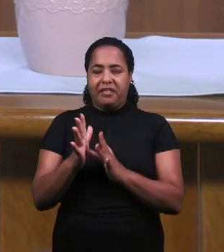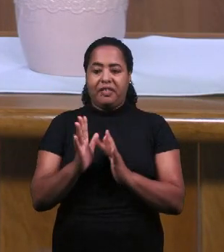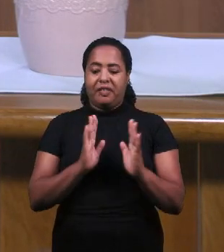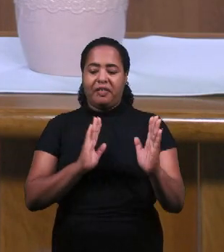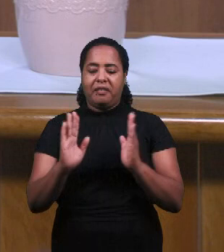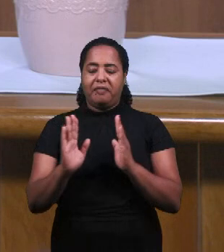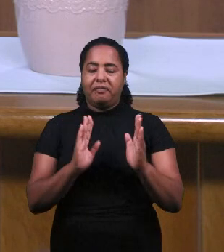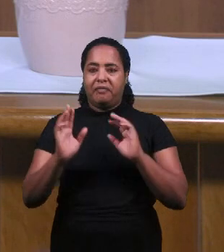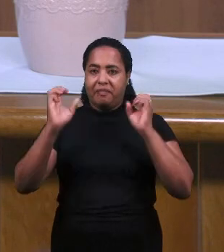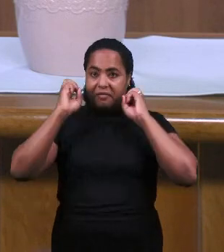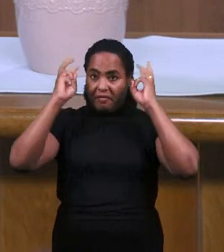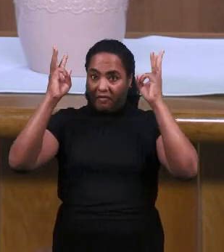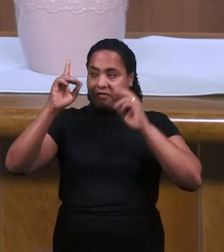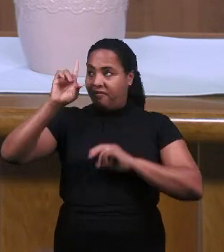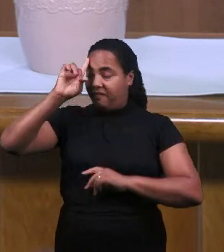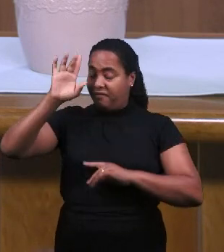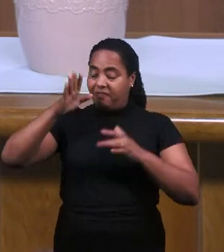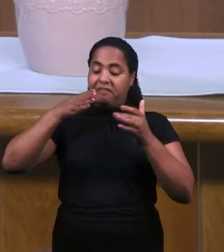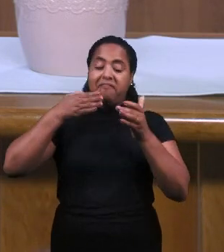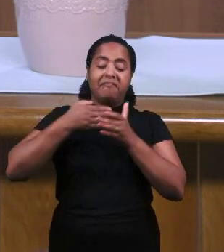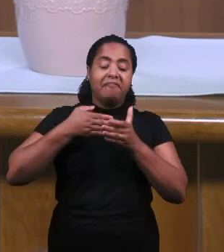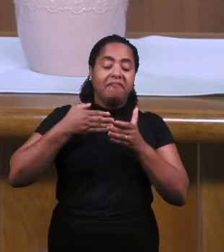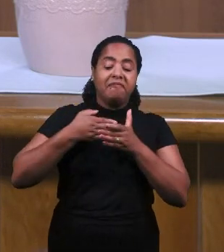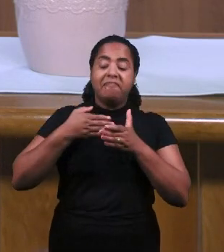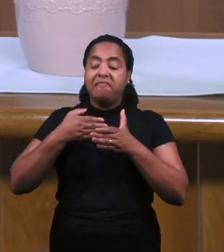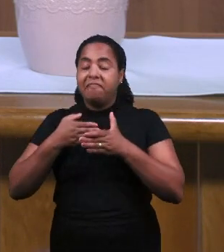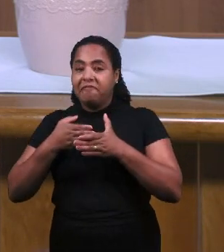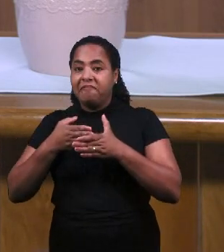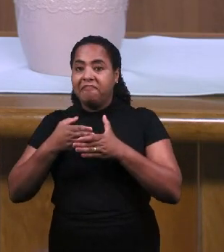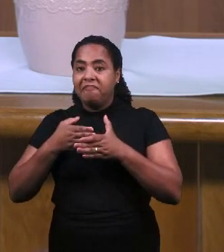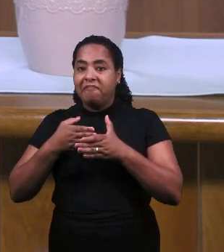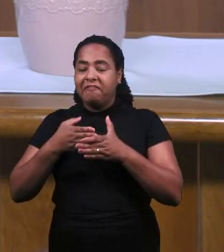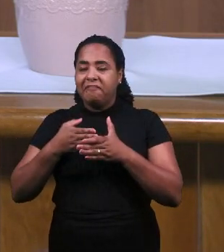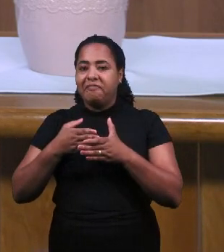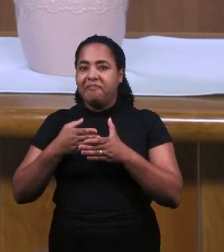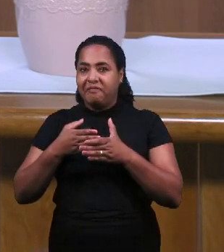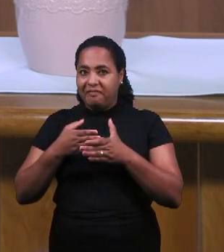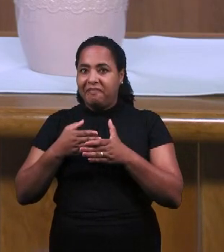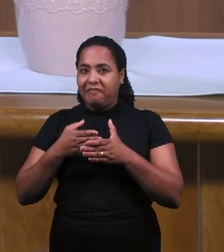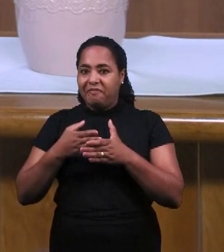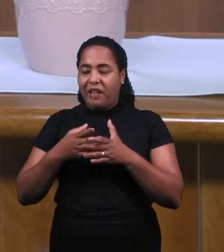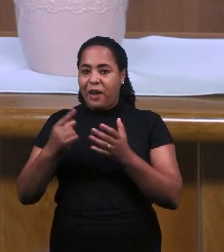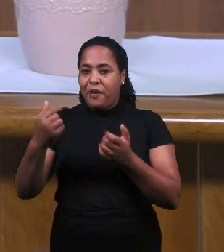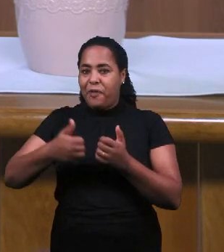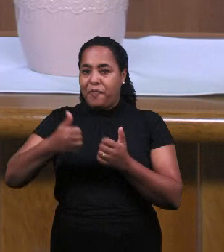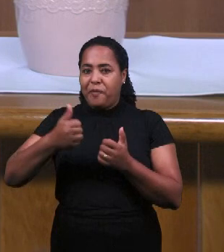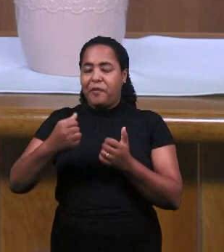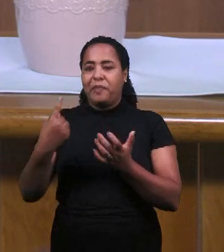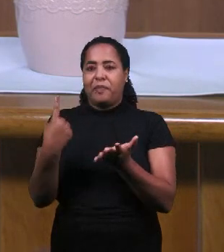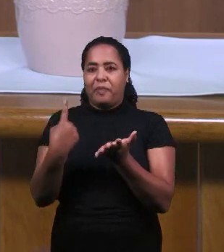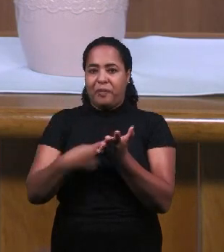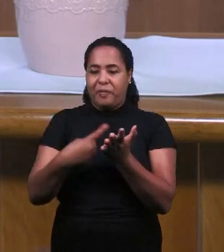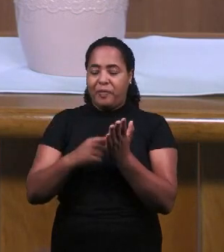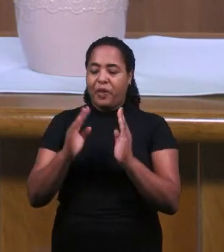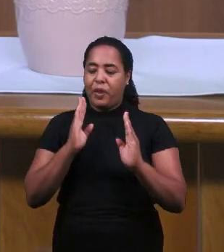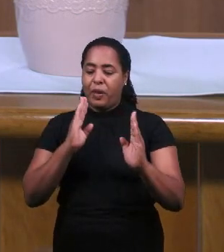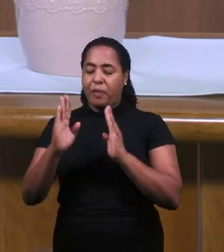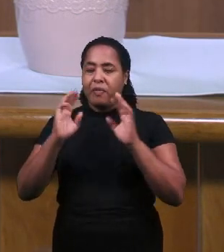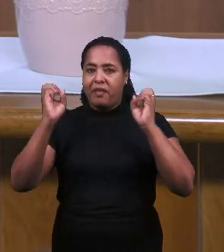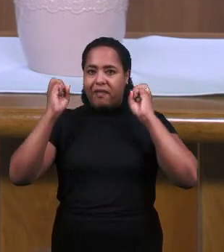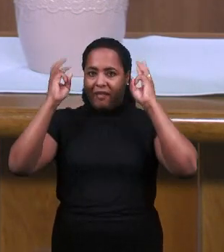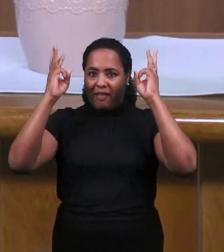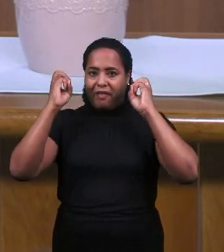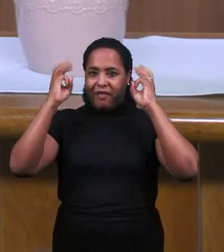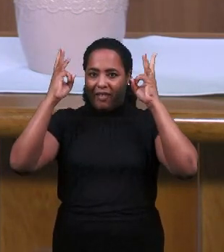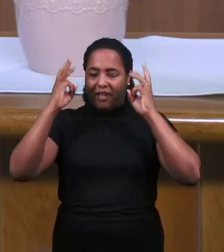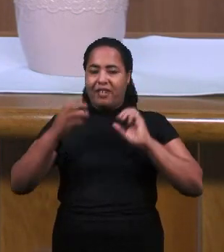Еды И воды И Как Бог Вмешивался При Первом Завете Во Времена